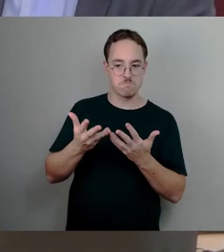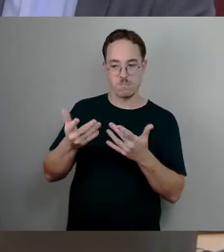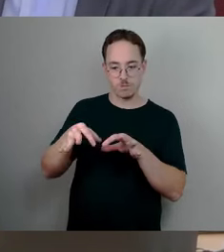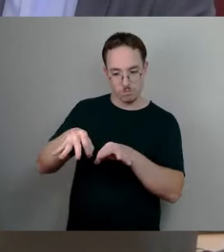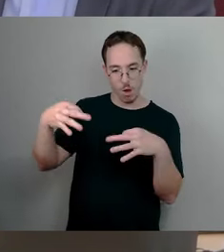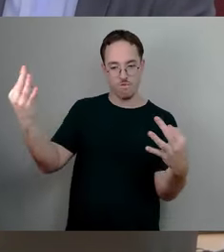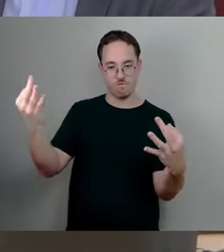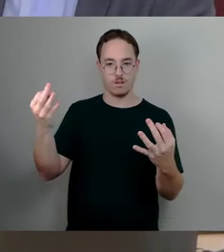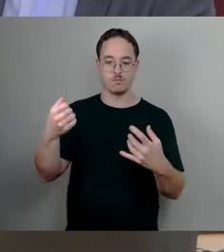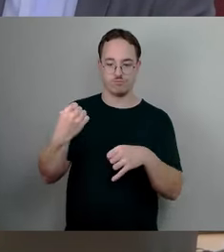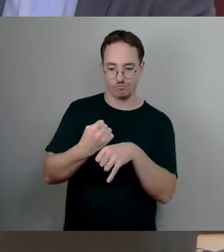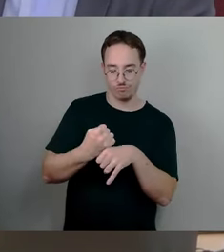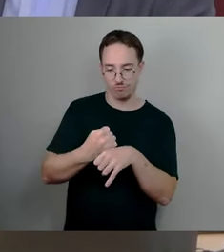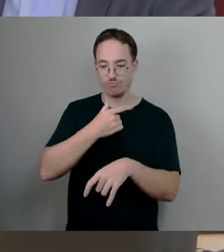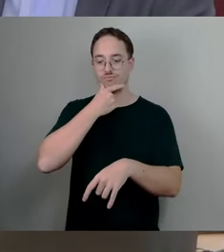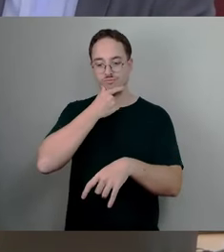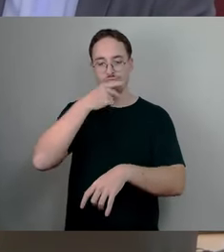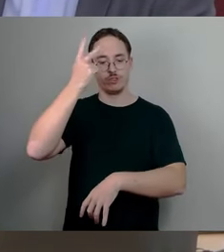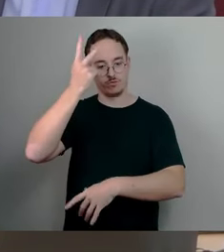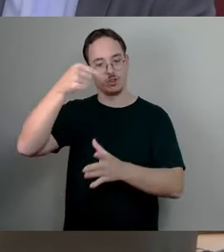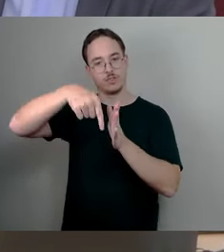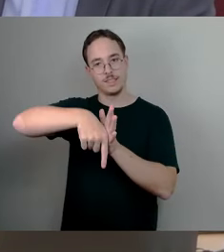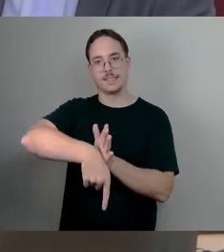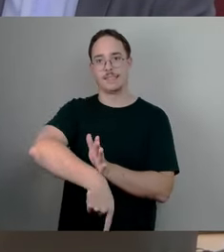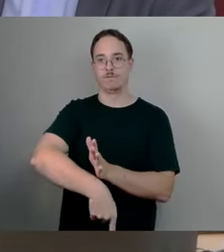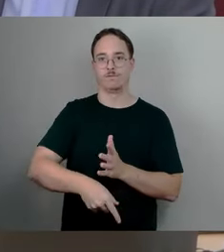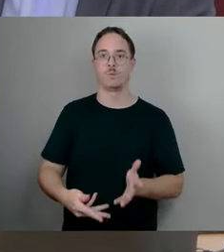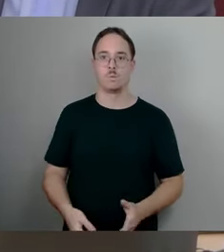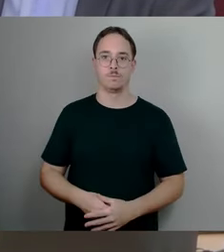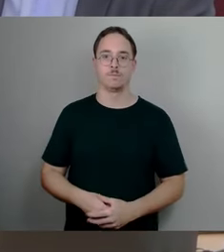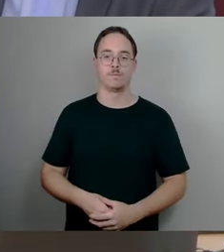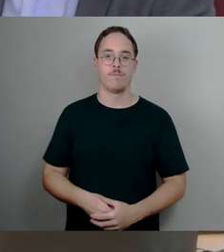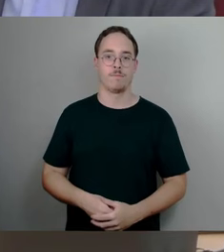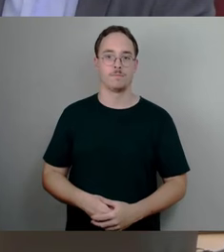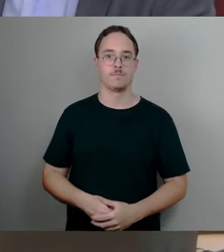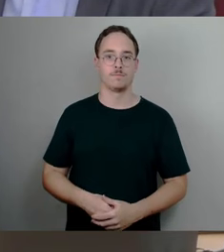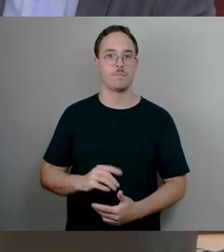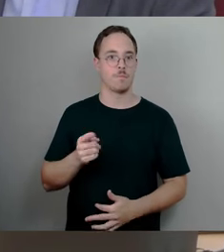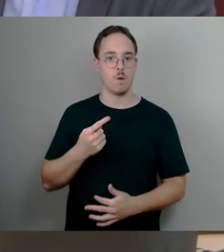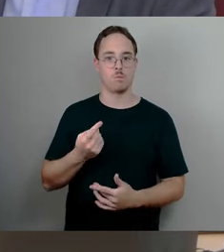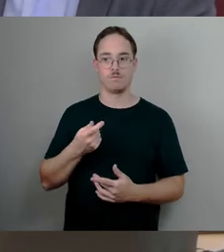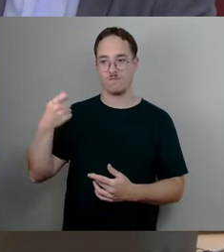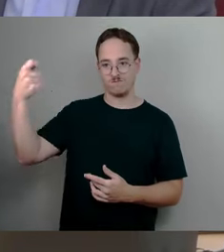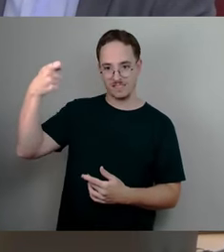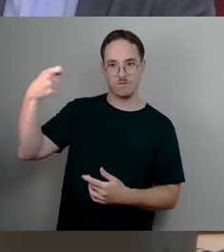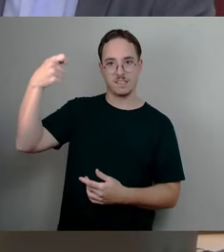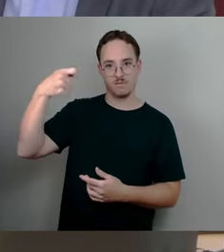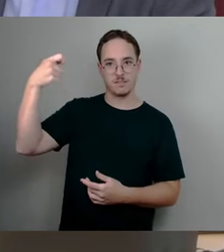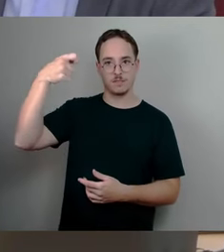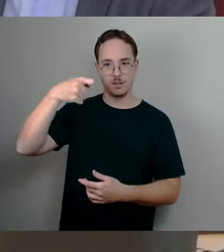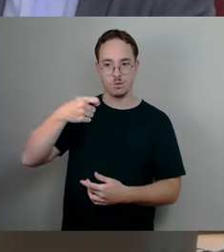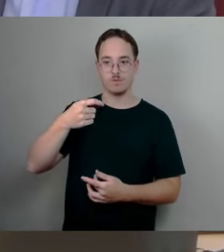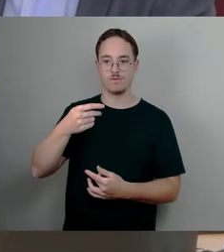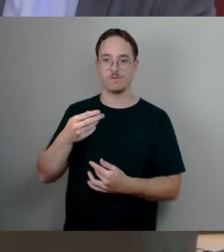es aus dem Bund in Richtung Finanzierung von investiven Bereichen Möglichkeiten gebe,